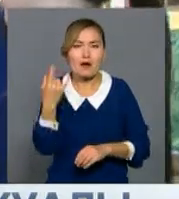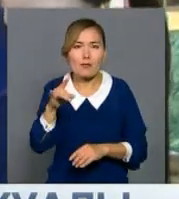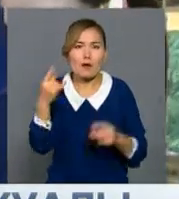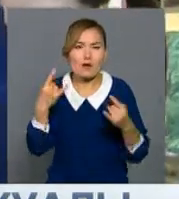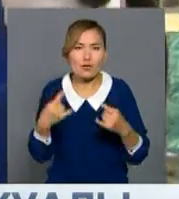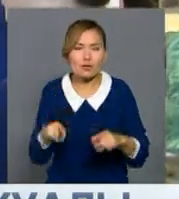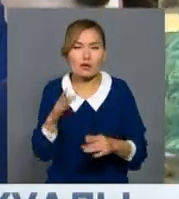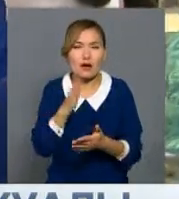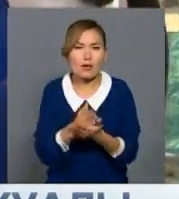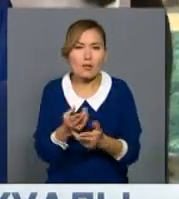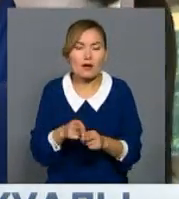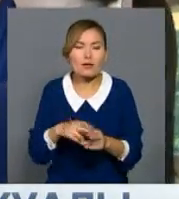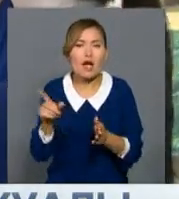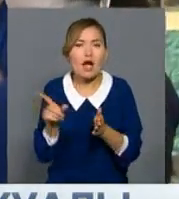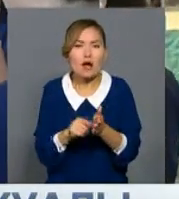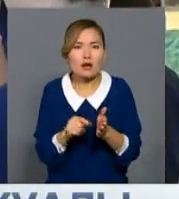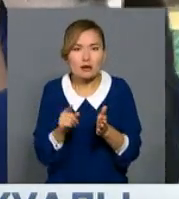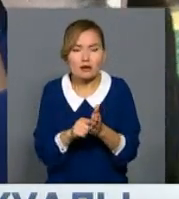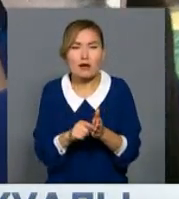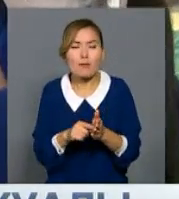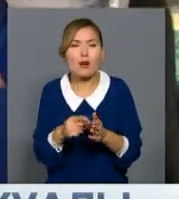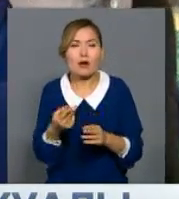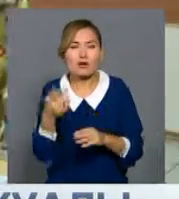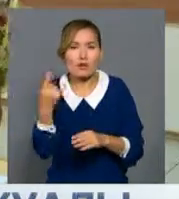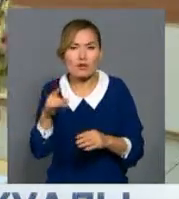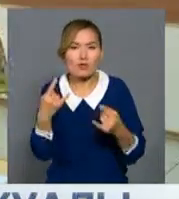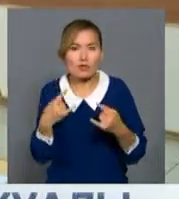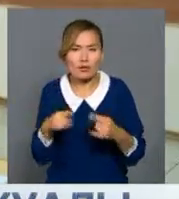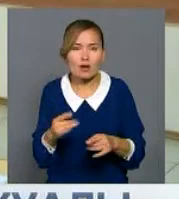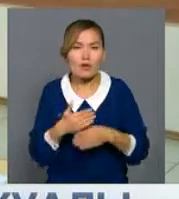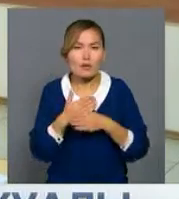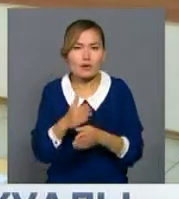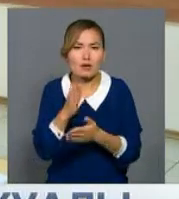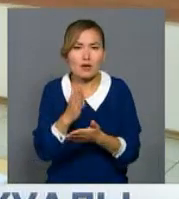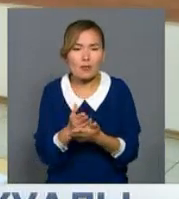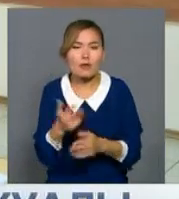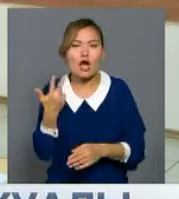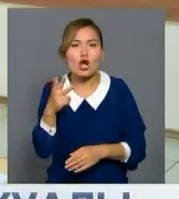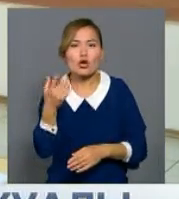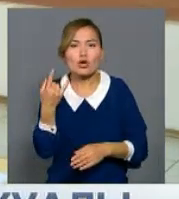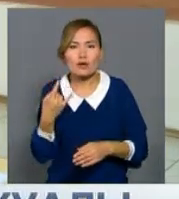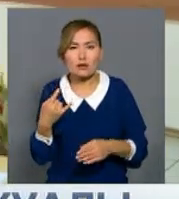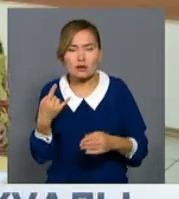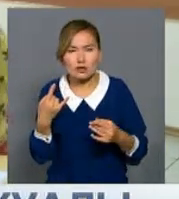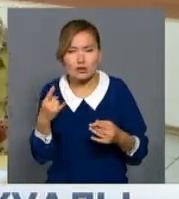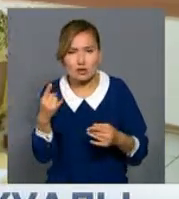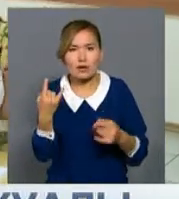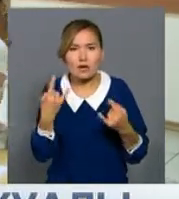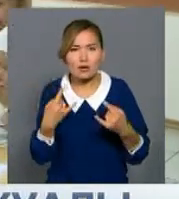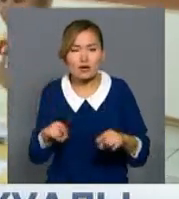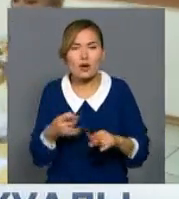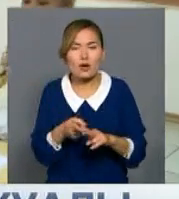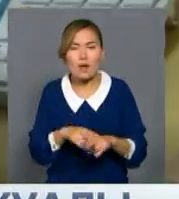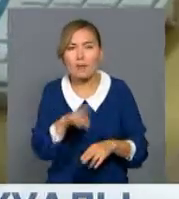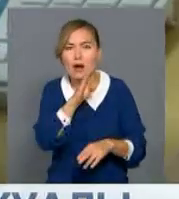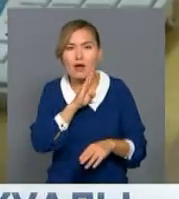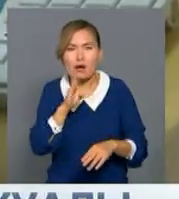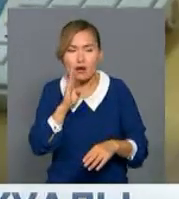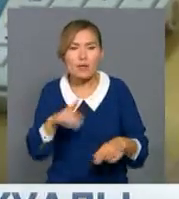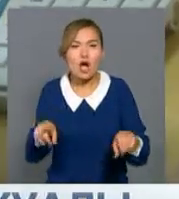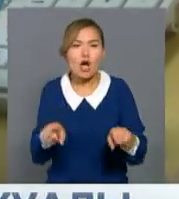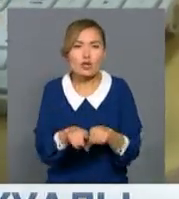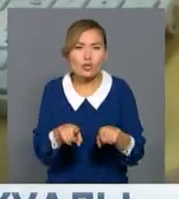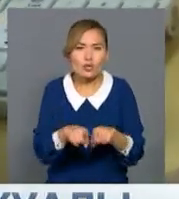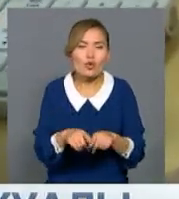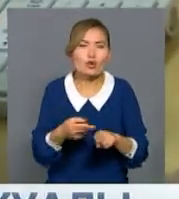ақы көлеміде еселеді. Әр баланың өз несбесі бар. Үшінші пердендің дүниеге келген Альмера Қапатывада жағымды жаңалықтың